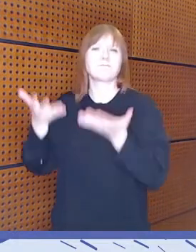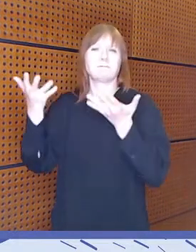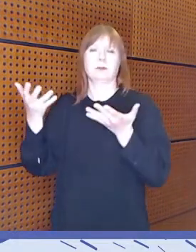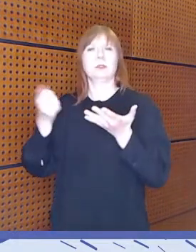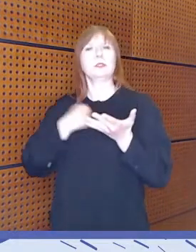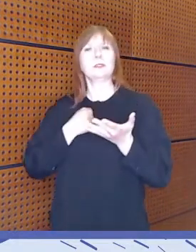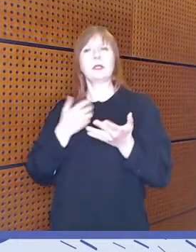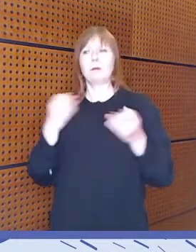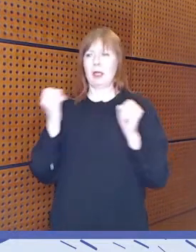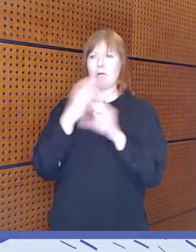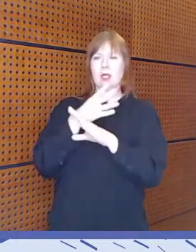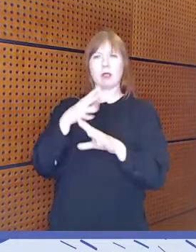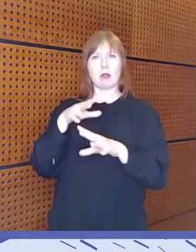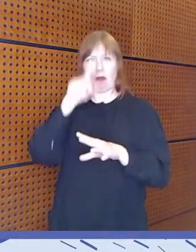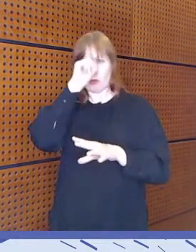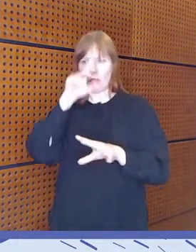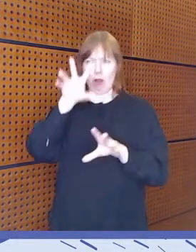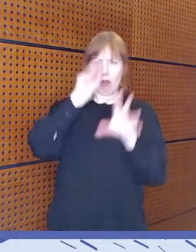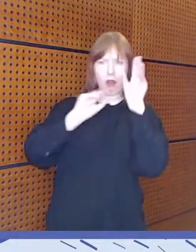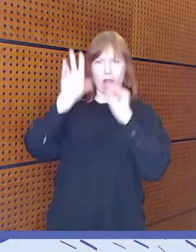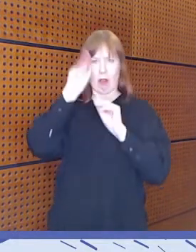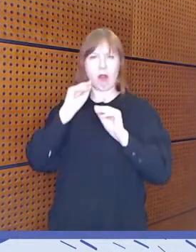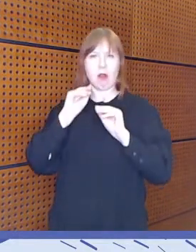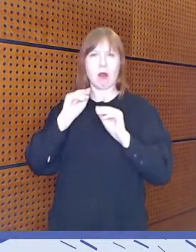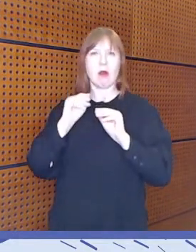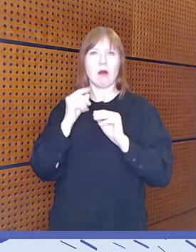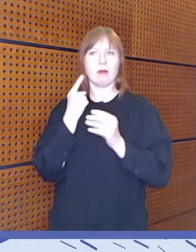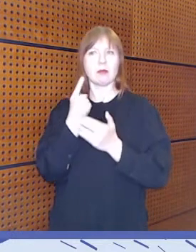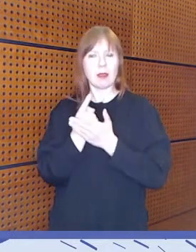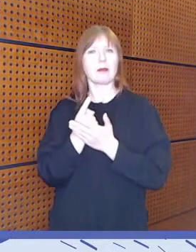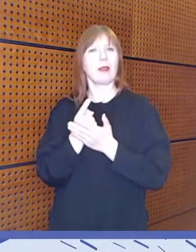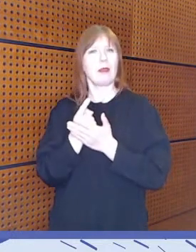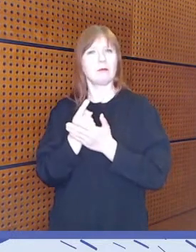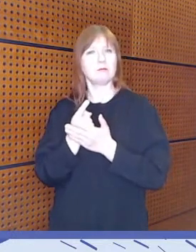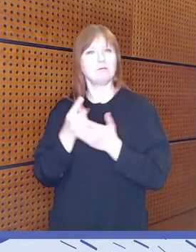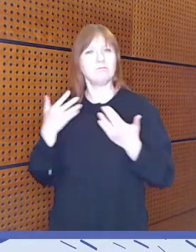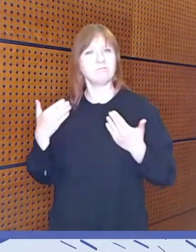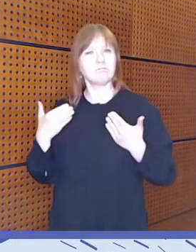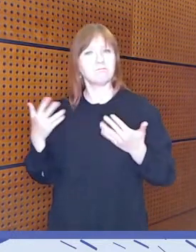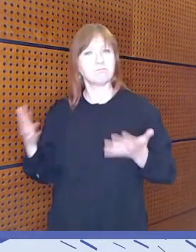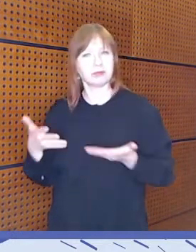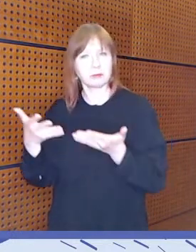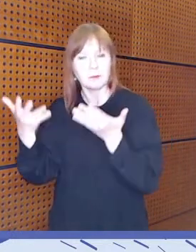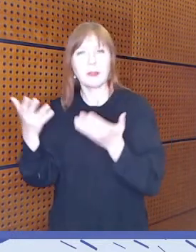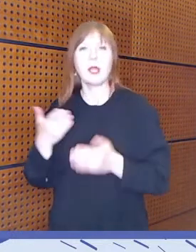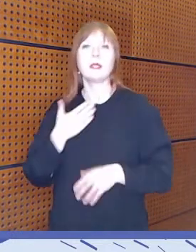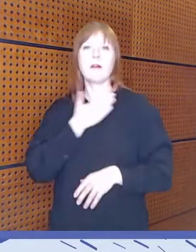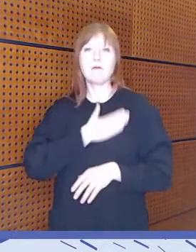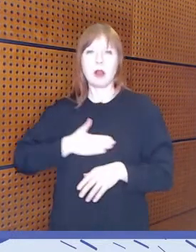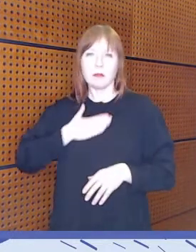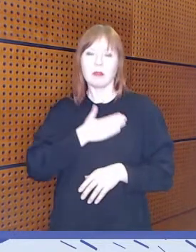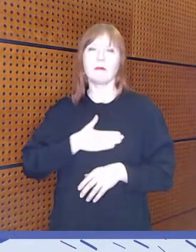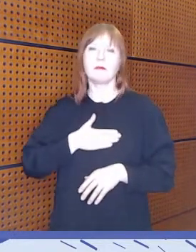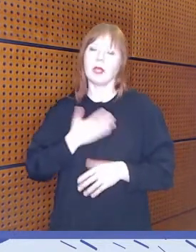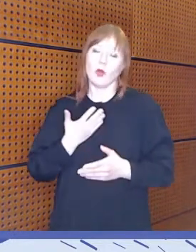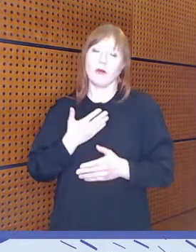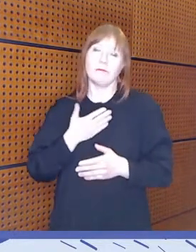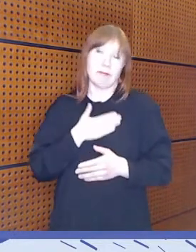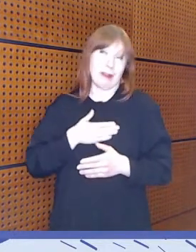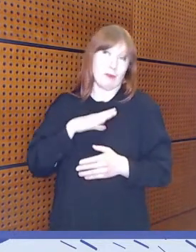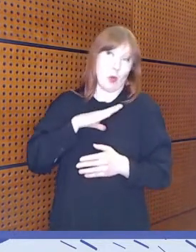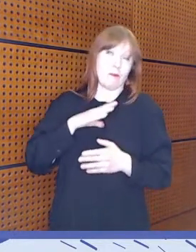edistämisessä. Valitettavasti, tai siis en tiedä, onko se edes valitettavasti, mutta tietysti aika paljon se tehdään